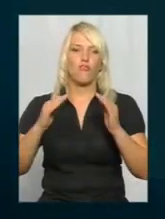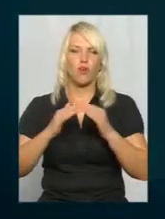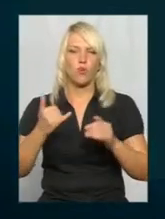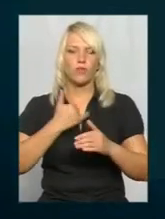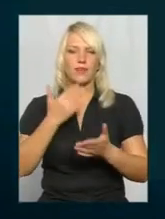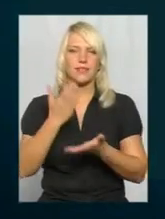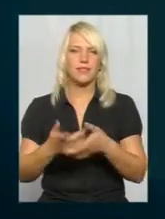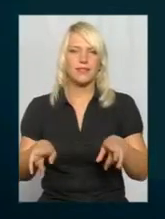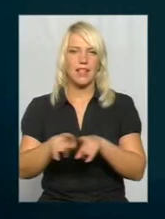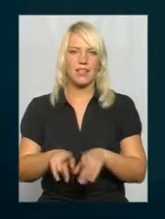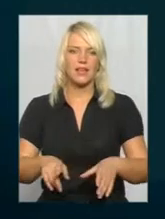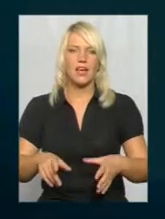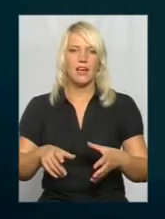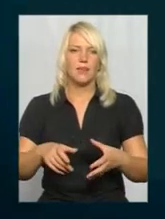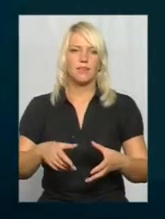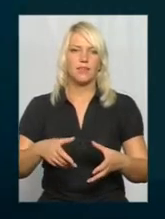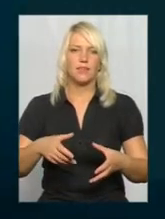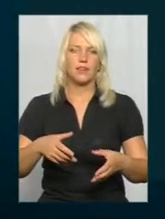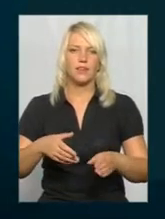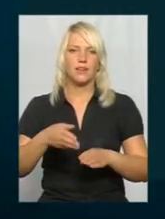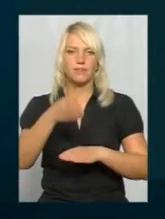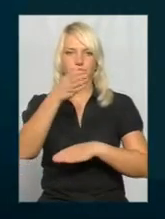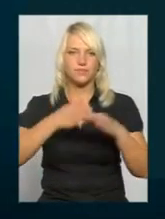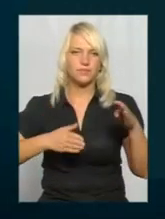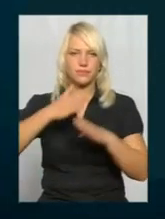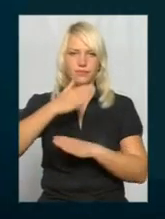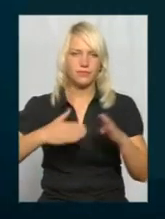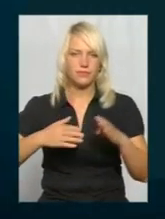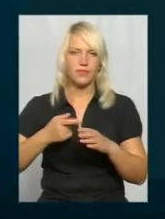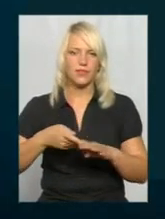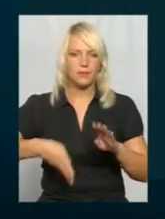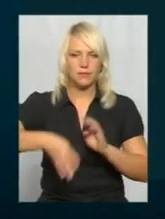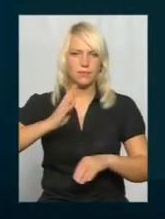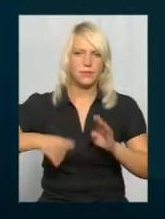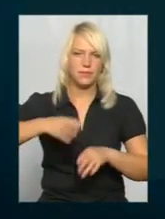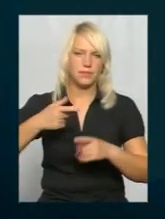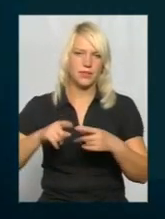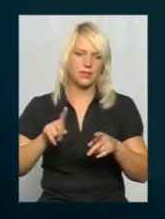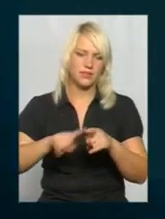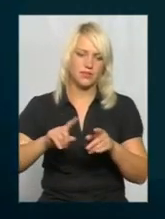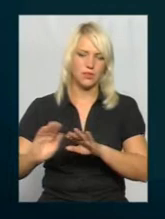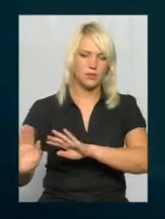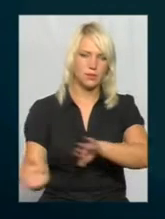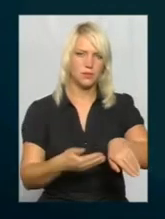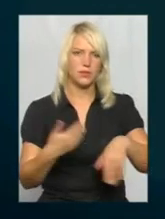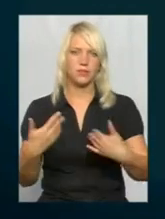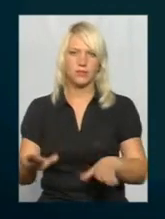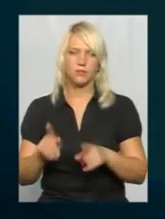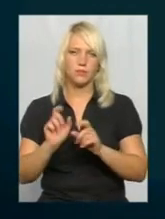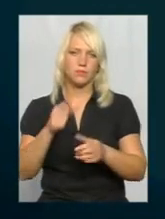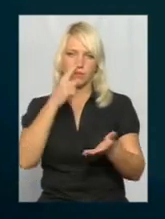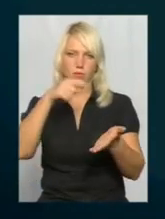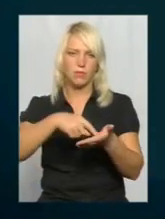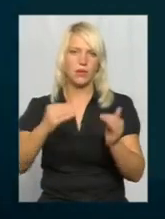автомобілі є такий аварійно-рятувальний інструмент бензоріз, який за 2-3 хвилинів ми собі перешкоди цю ліквідуємо, для того, щоб можна було